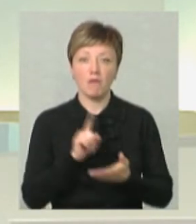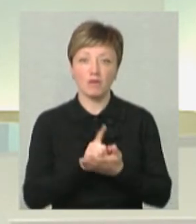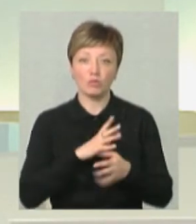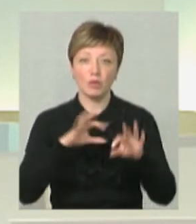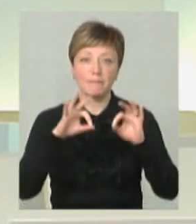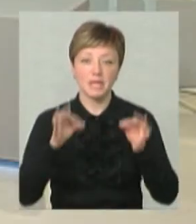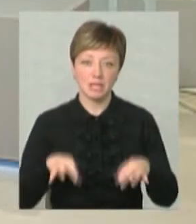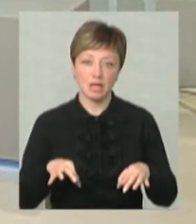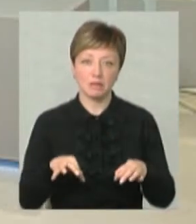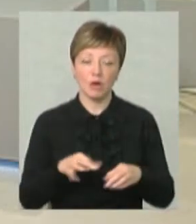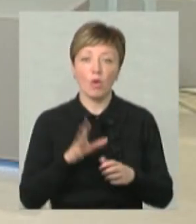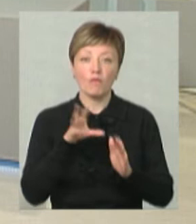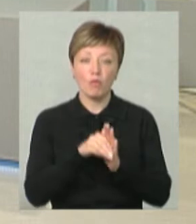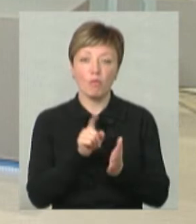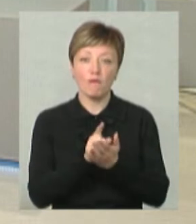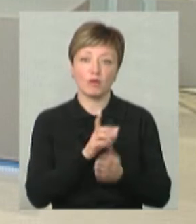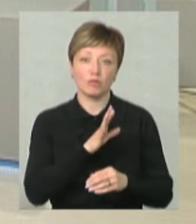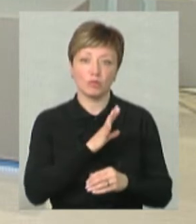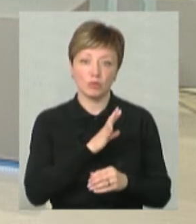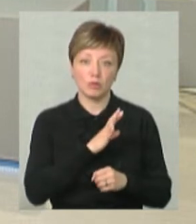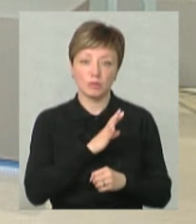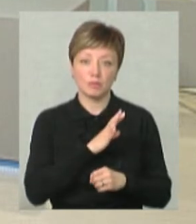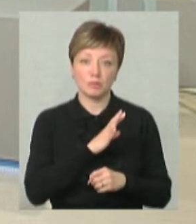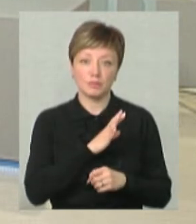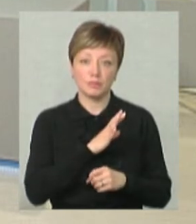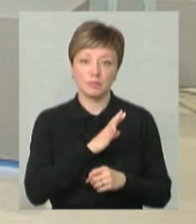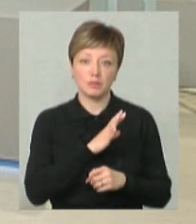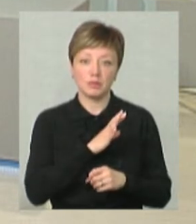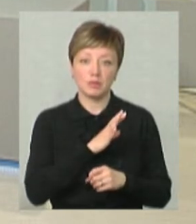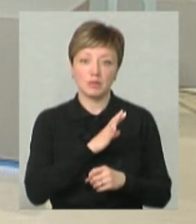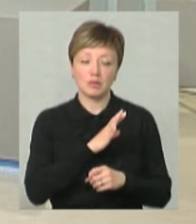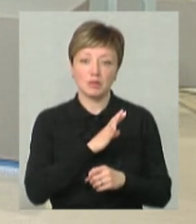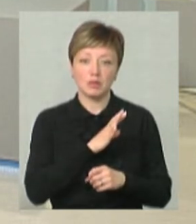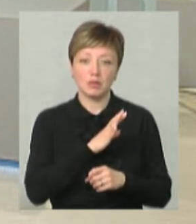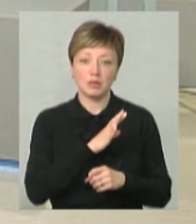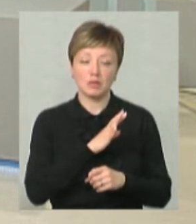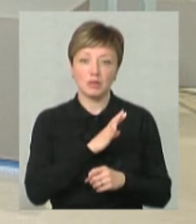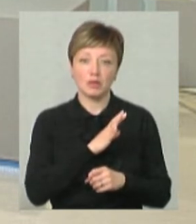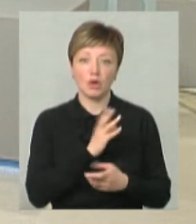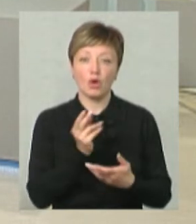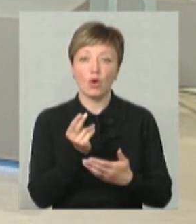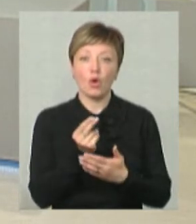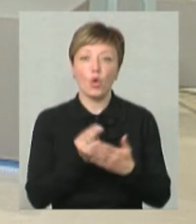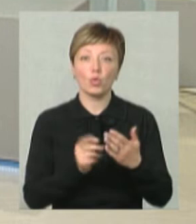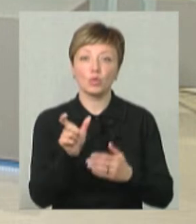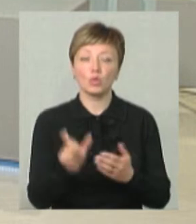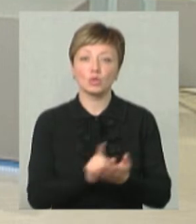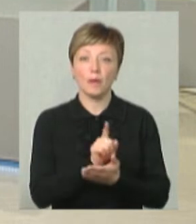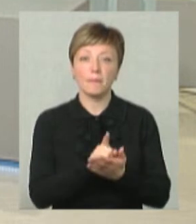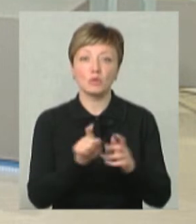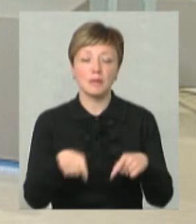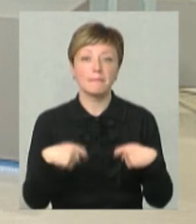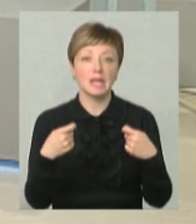мистецтво. В ньому повинно бути, власне кажучи, художник мусить передати